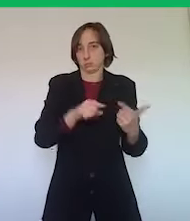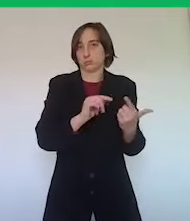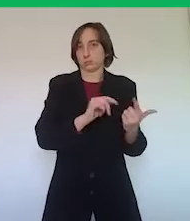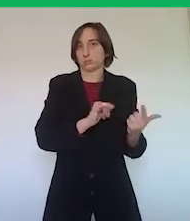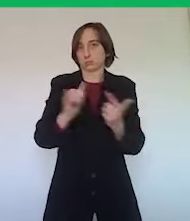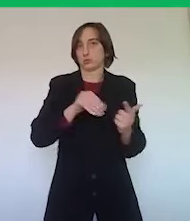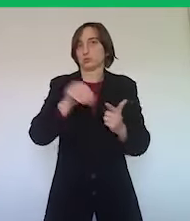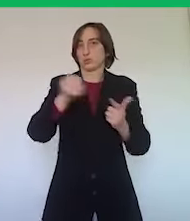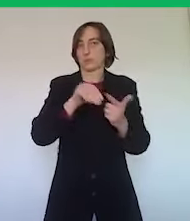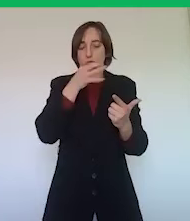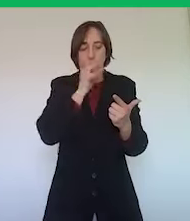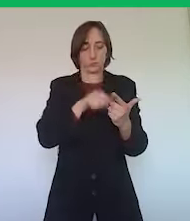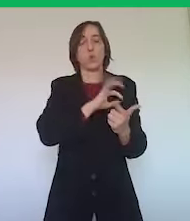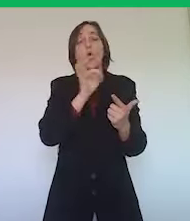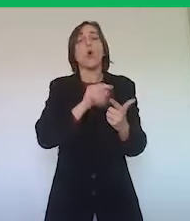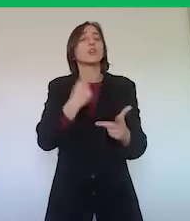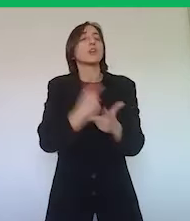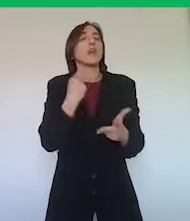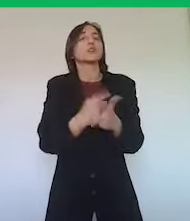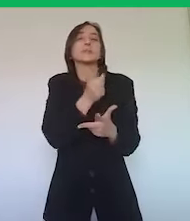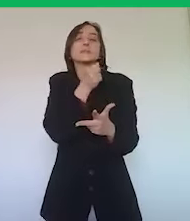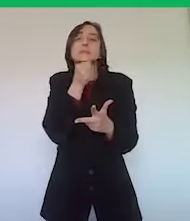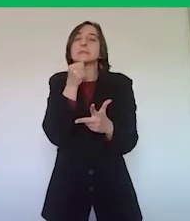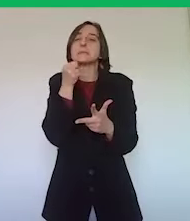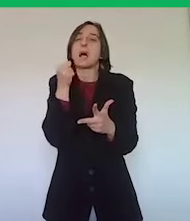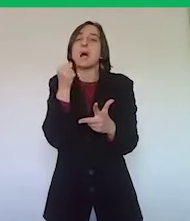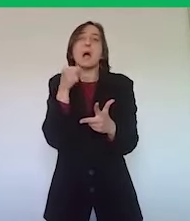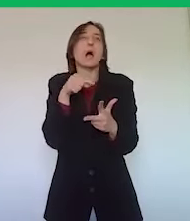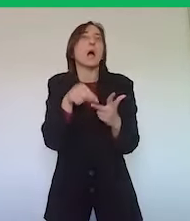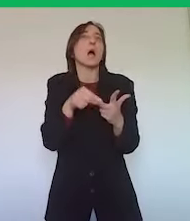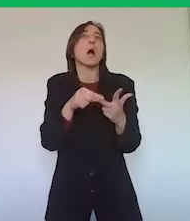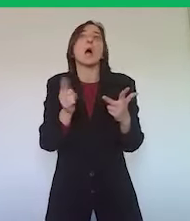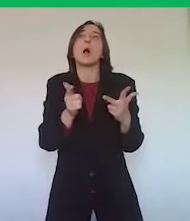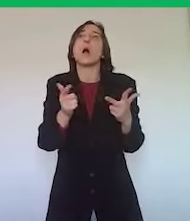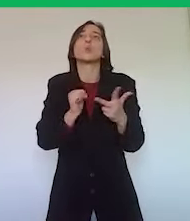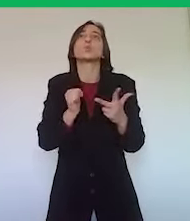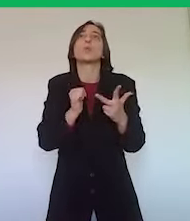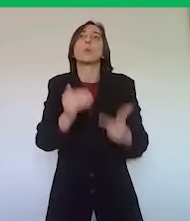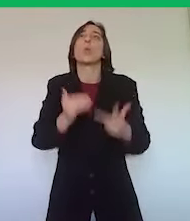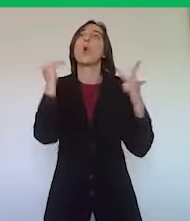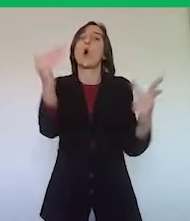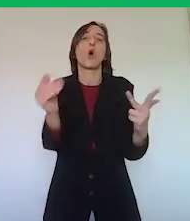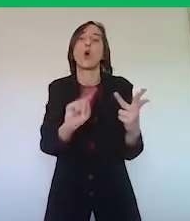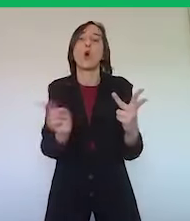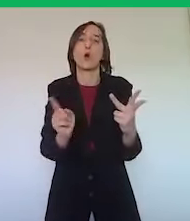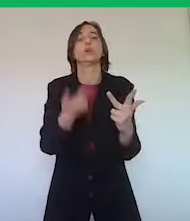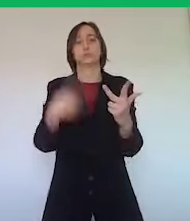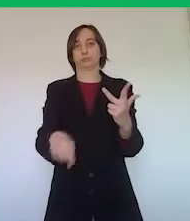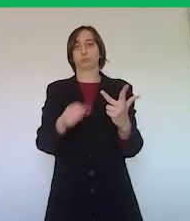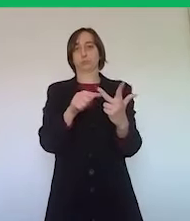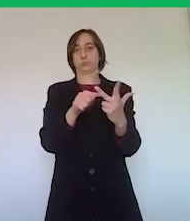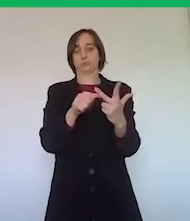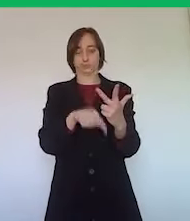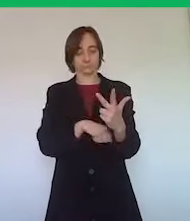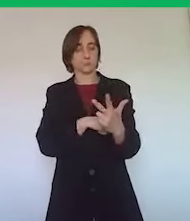salute delle persone o per necessità indifferibili. Quindi diciamo che queste sono le tre